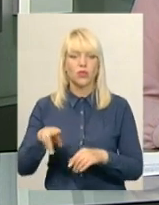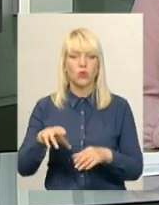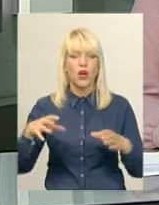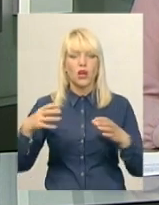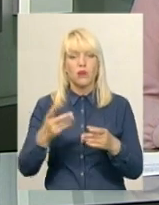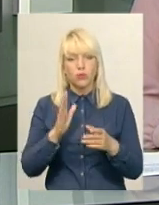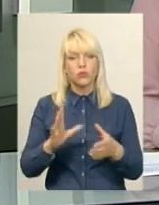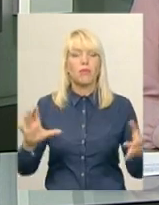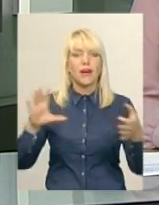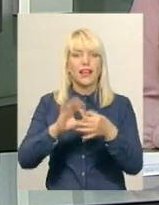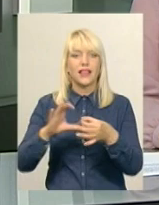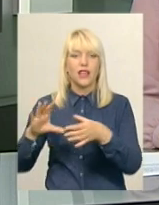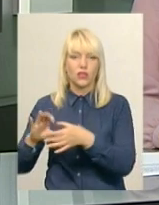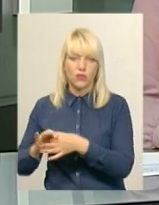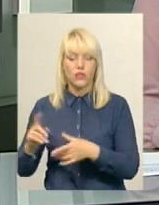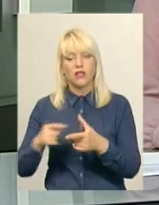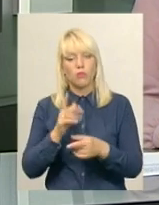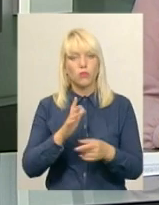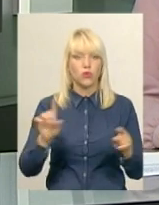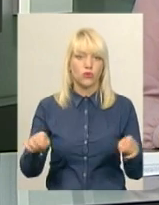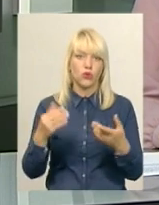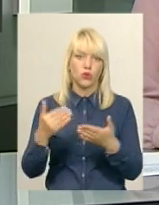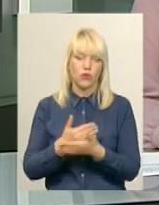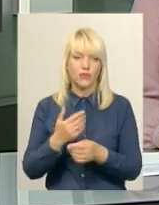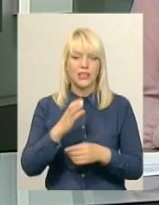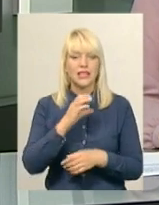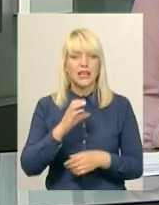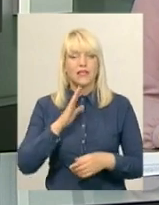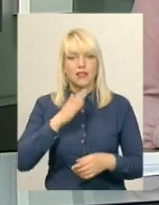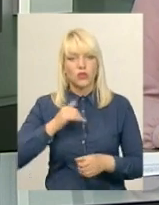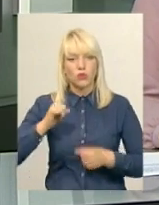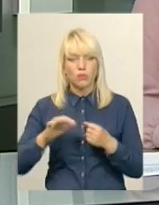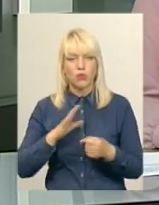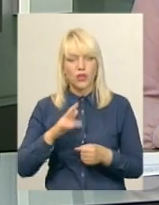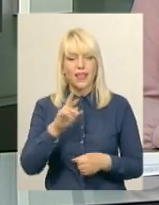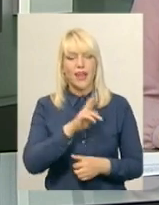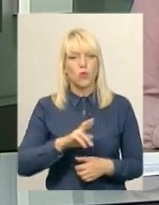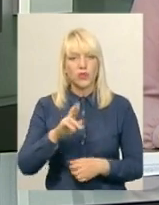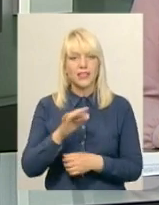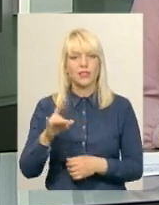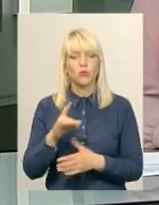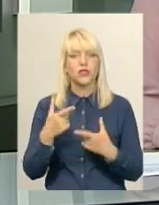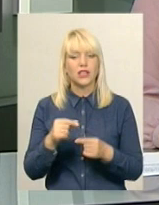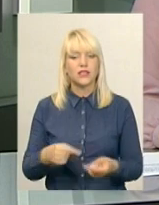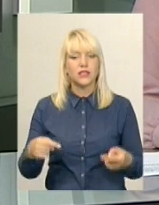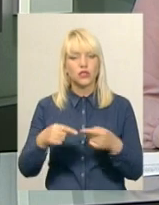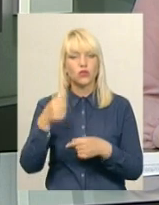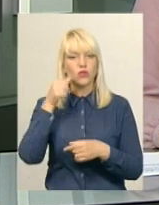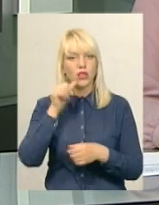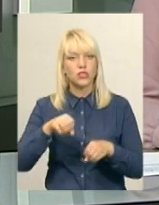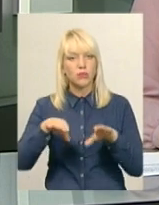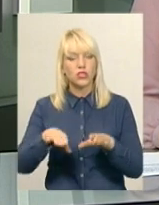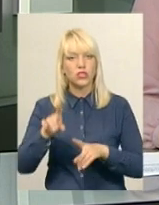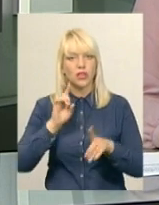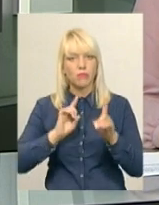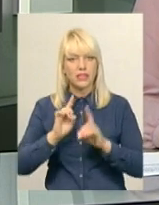існуючих або утворять нові. Сьогодні моя колега Наталя Сідова побувала у Ярмеленецькому районі, де згідно з учорашнім рішенням